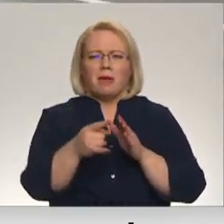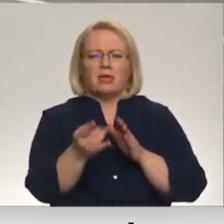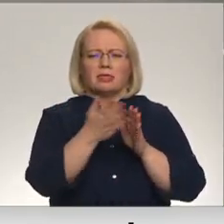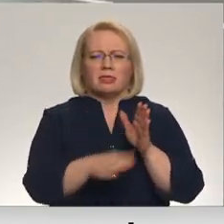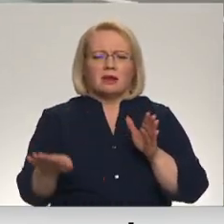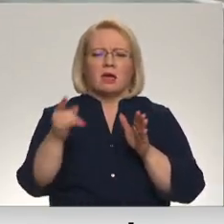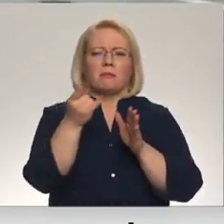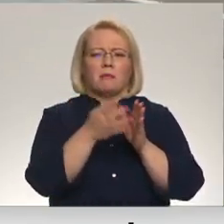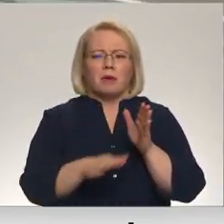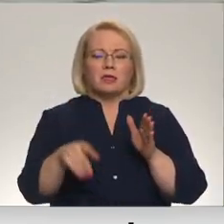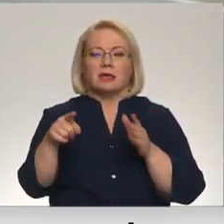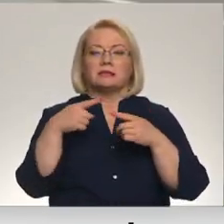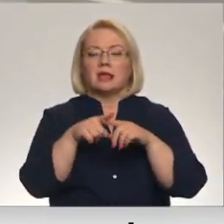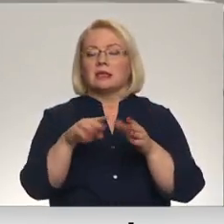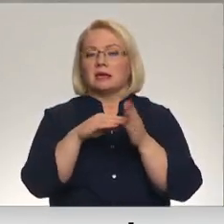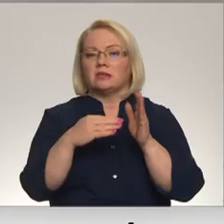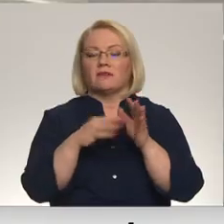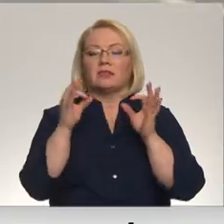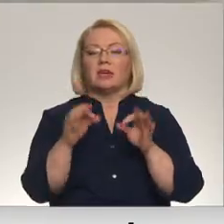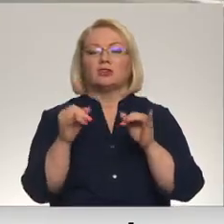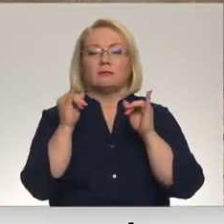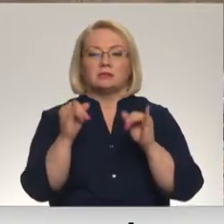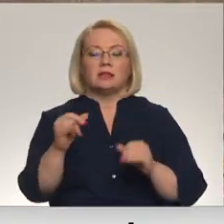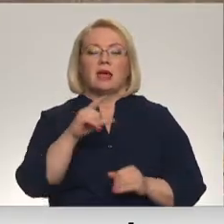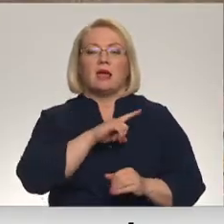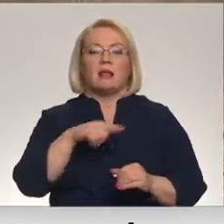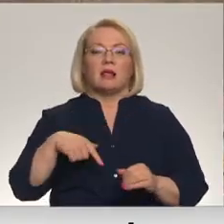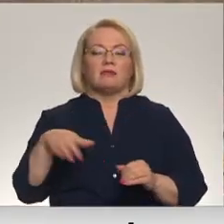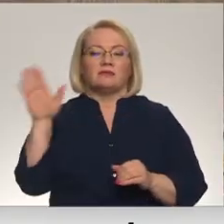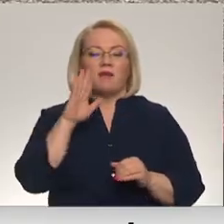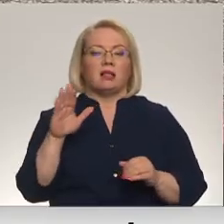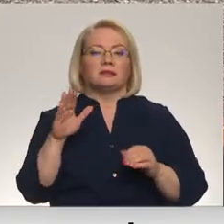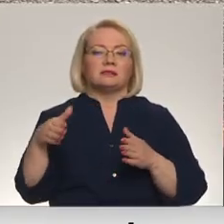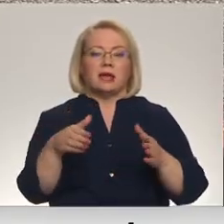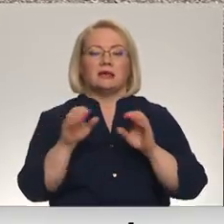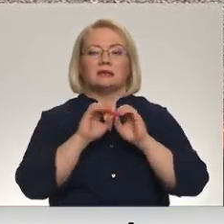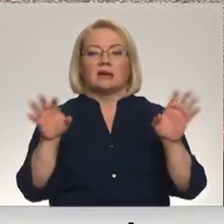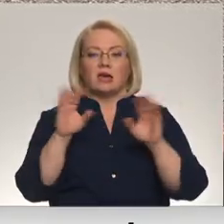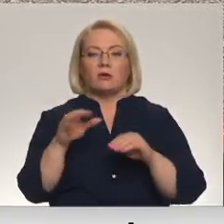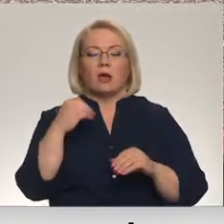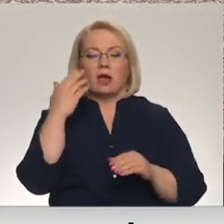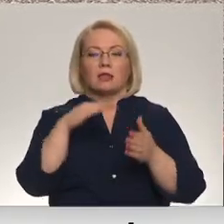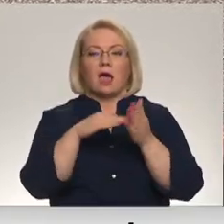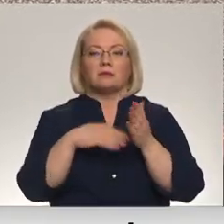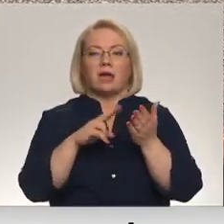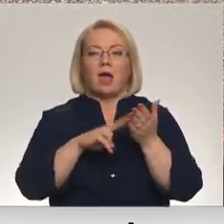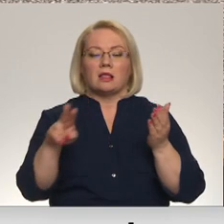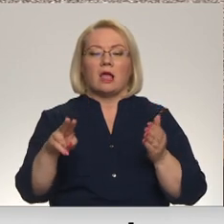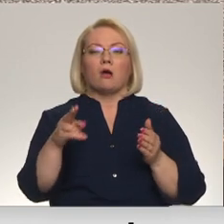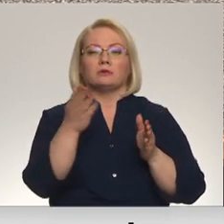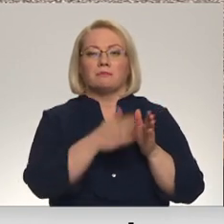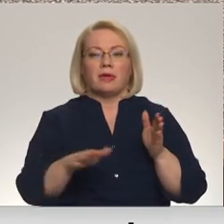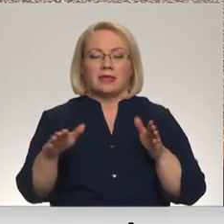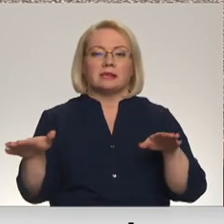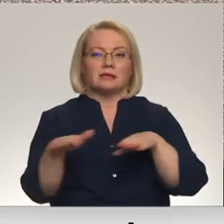Šosejas tehniskais stāvoklis tik tiešām ir slikts. Latvijas valsts ceļi ir ETV skaidro, ka tik līdz apstākļi ļaus, bet rītas tiks